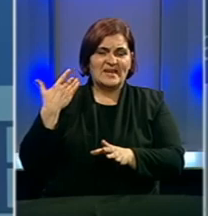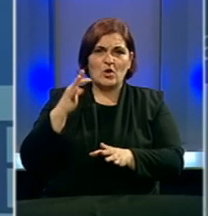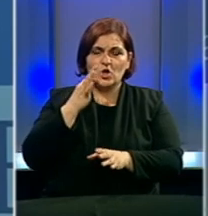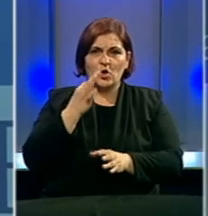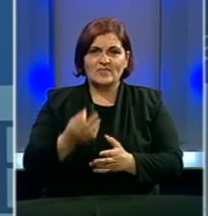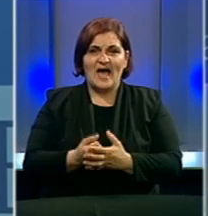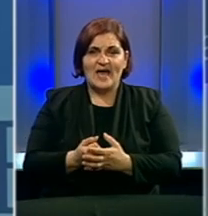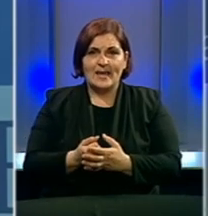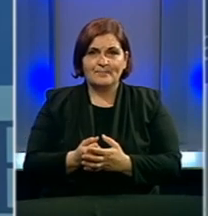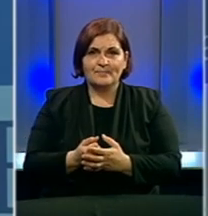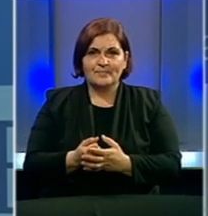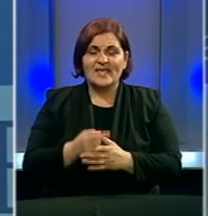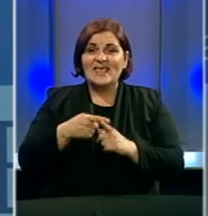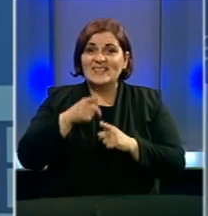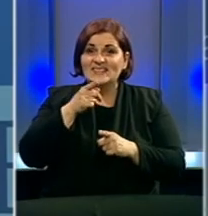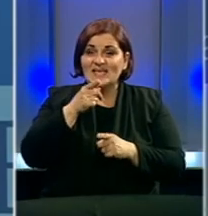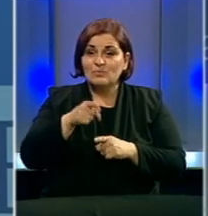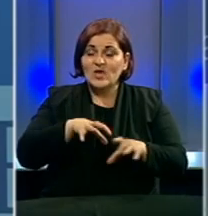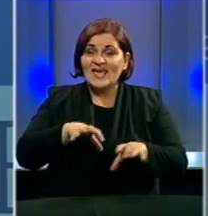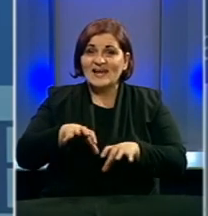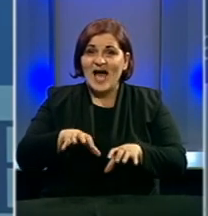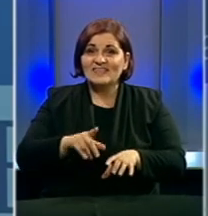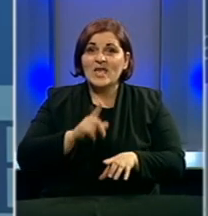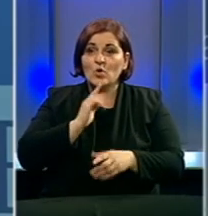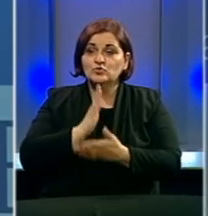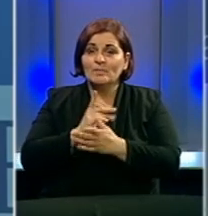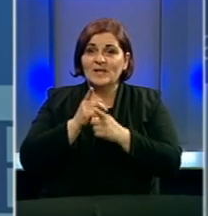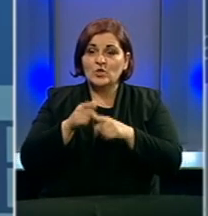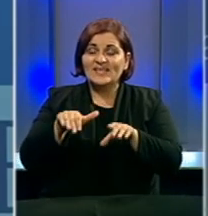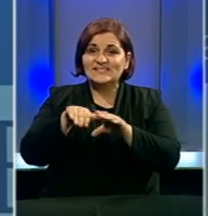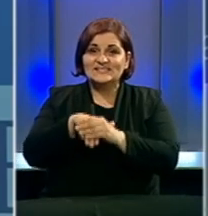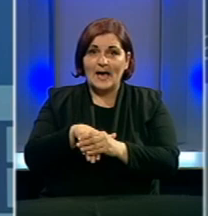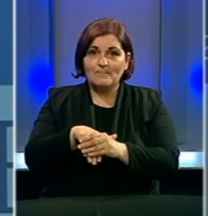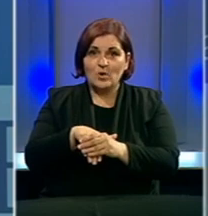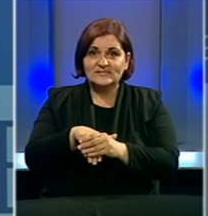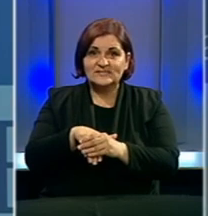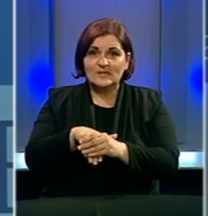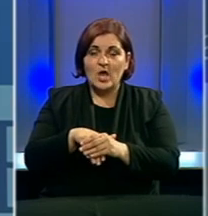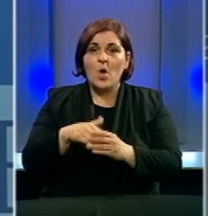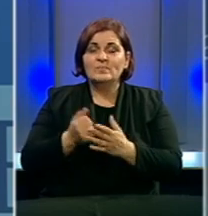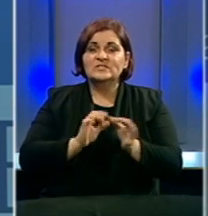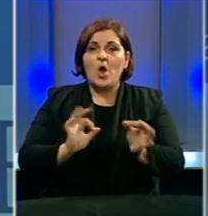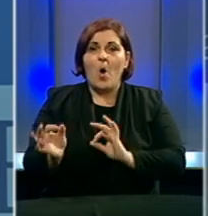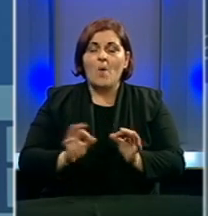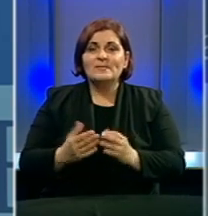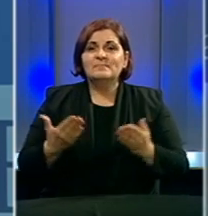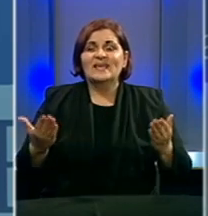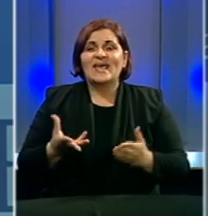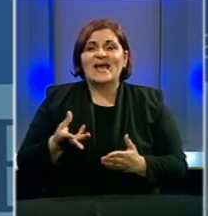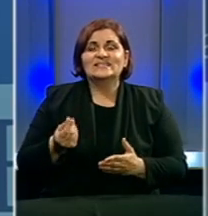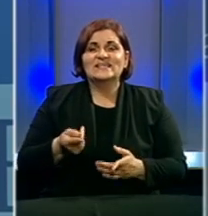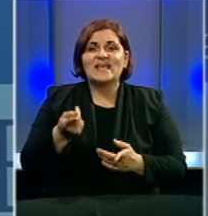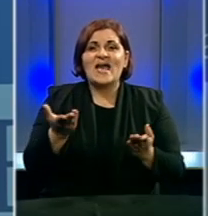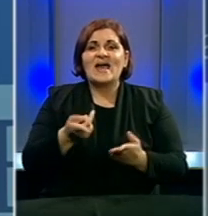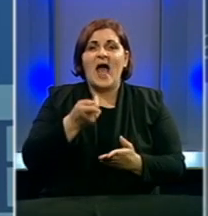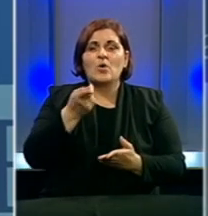dana, da se zbog tih radnika koji su kod njih zapošljeni uspiju obezvijediti neka sredstva kako bi